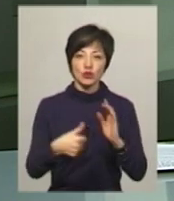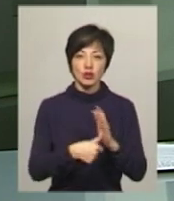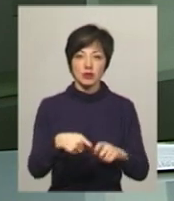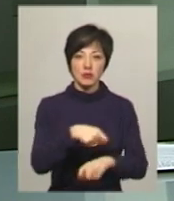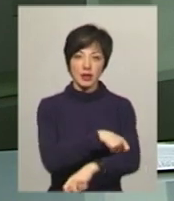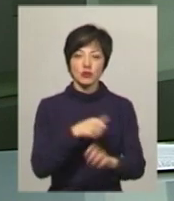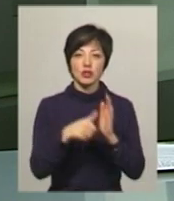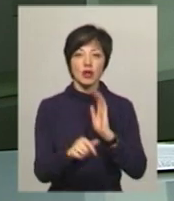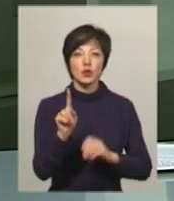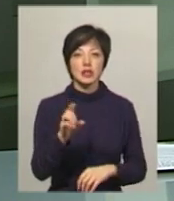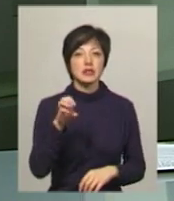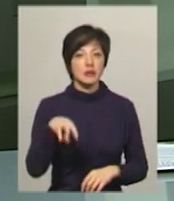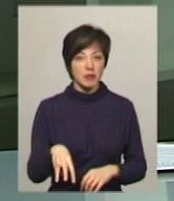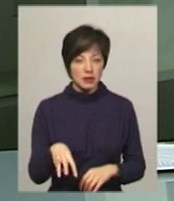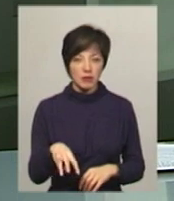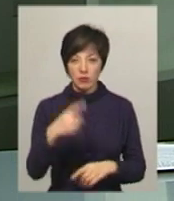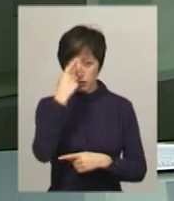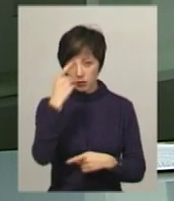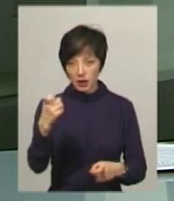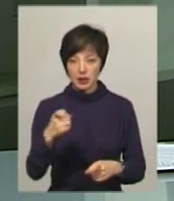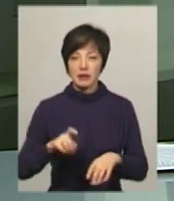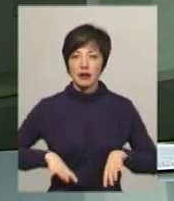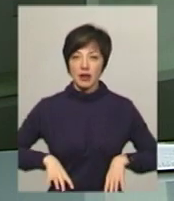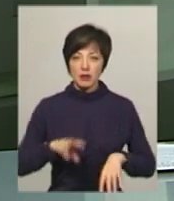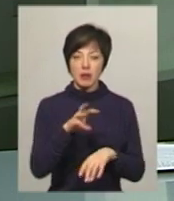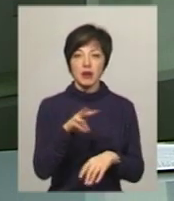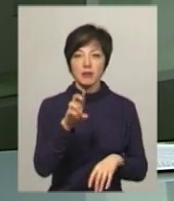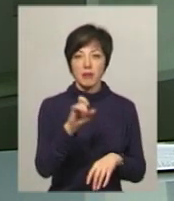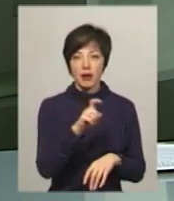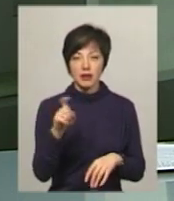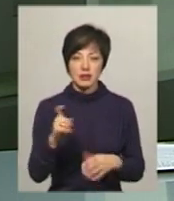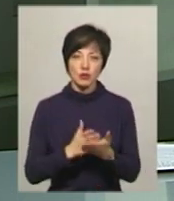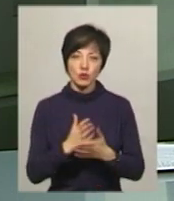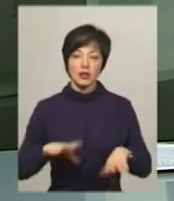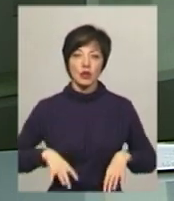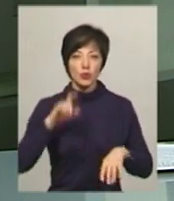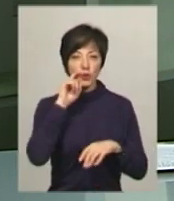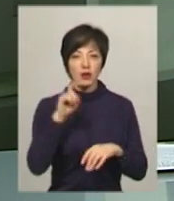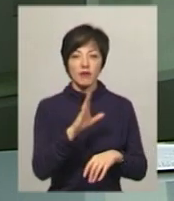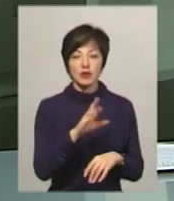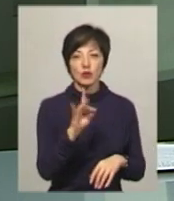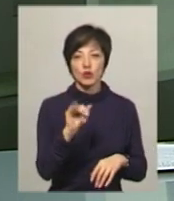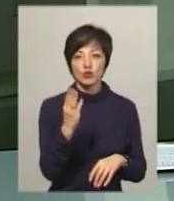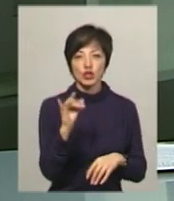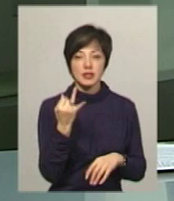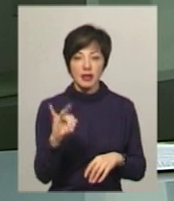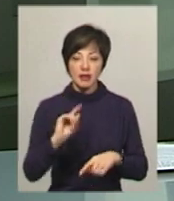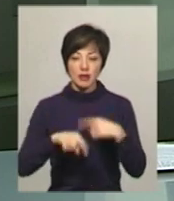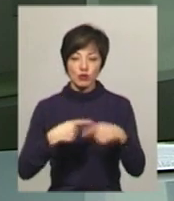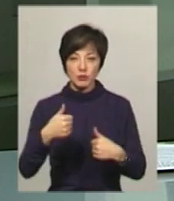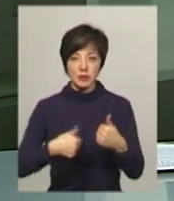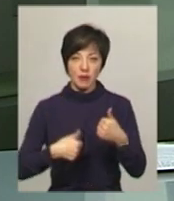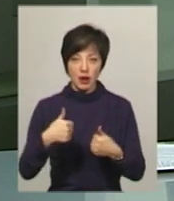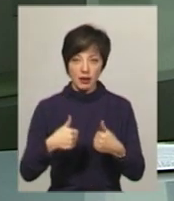метрів 61 сантиметр, повідомляє наставник Марини Бех-Романчук, заслужений тренер України Вадим Крушинський. Наступними